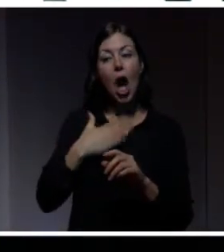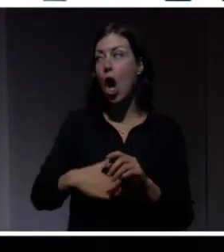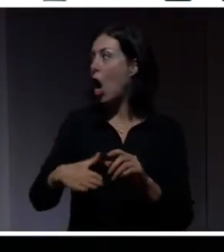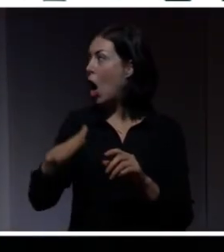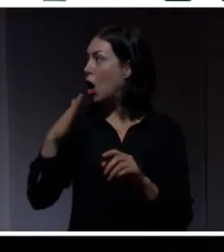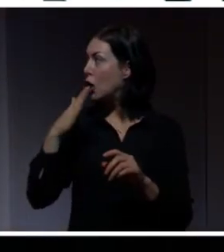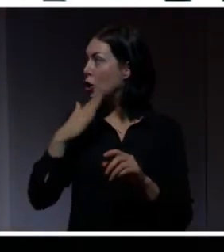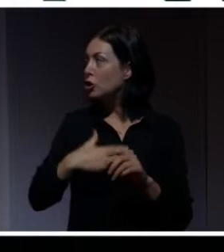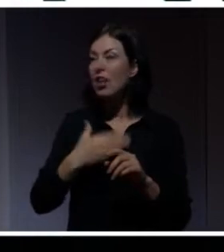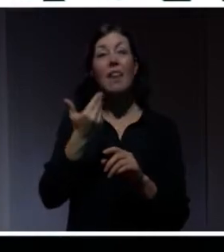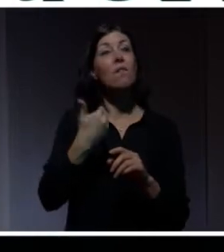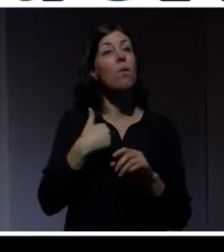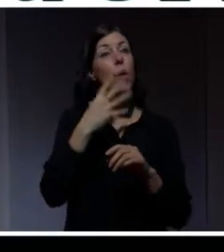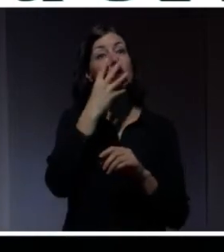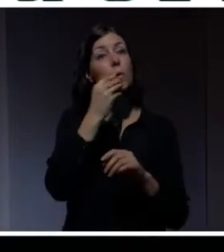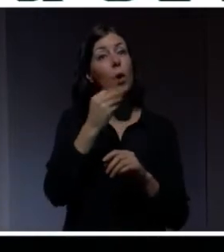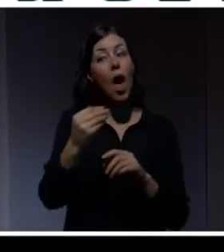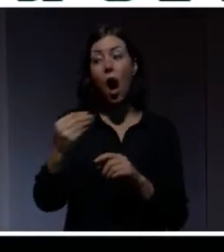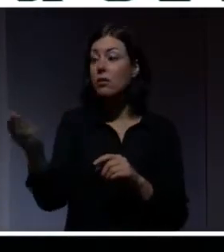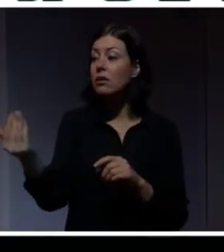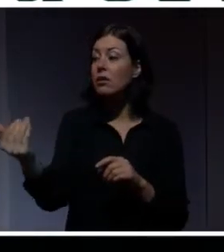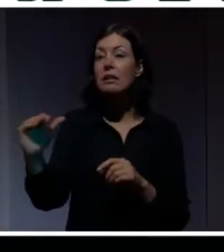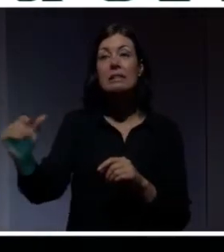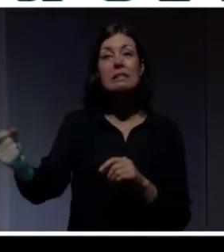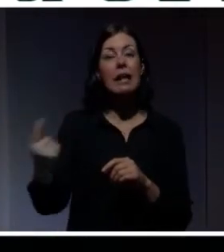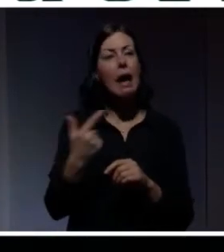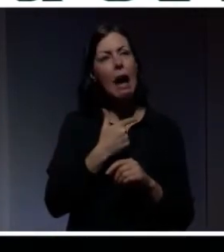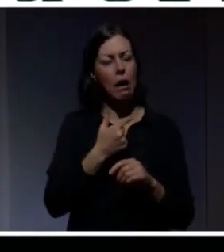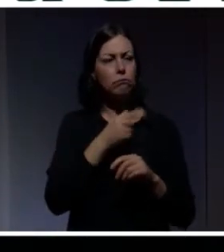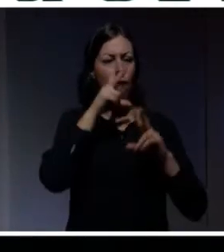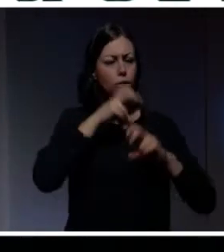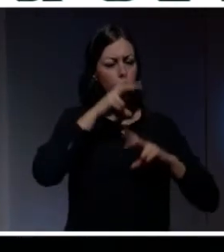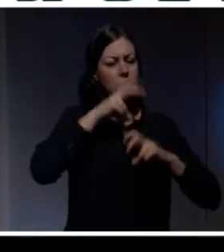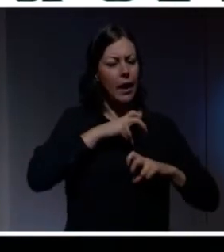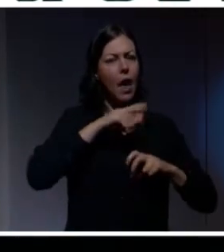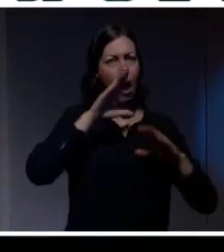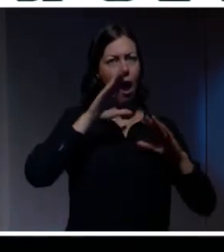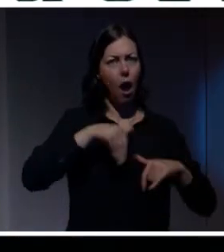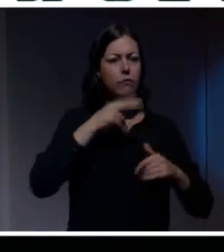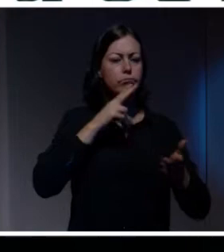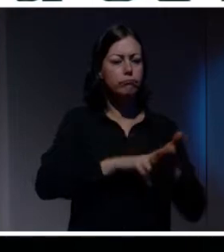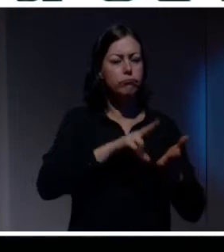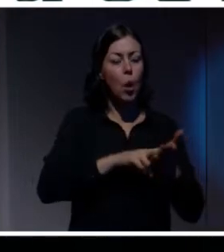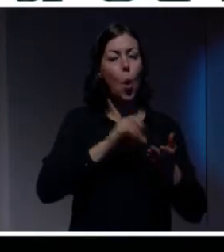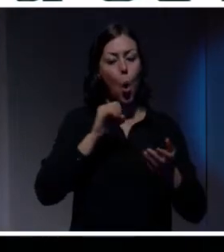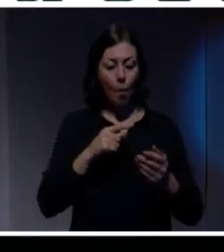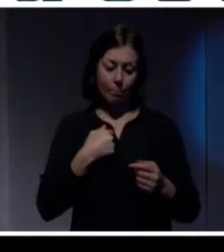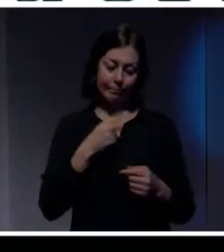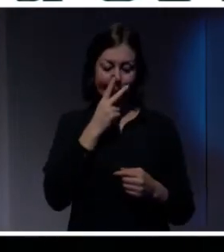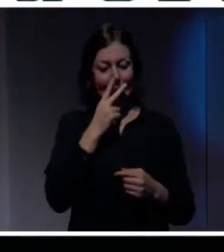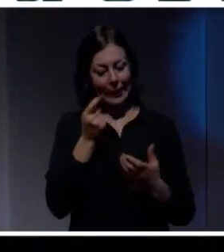få choklad skickad till sig. Det har nämligen forskare bevisat. Att när vi tittar på gulliga djur och vill dela med